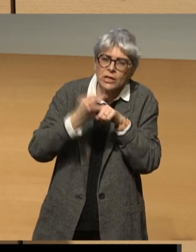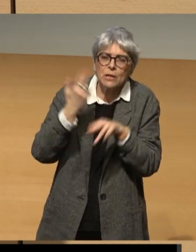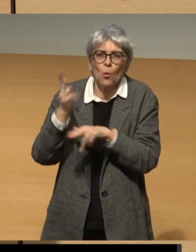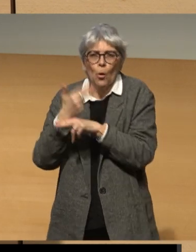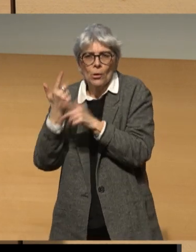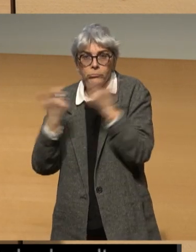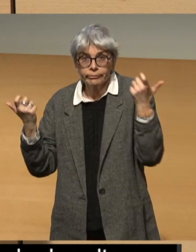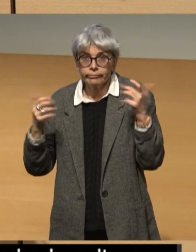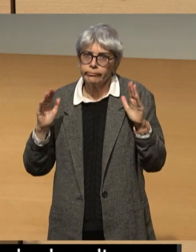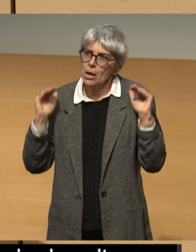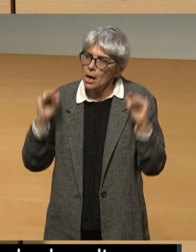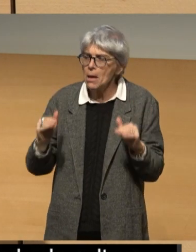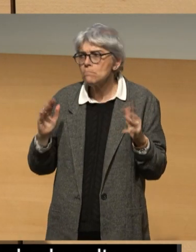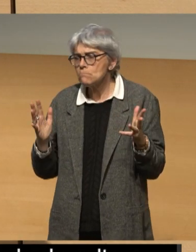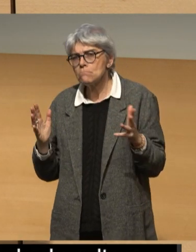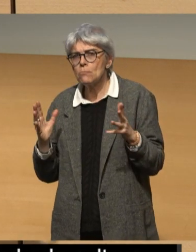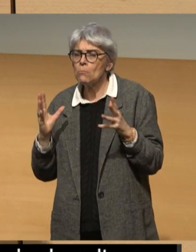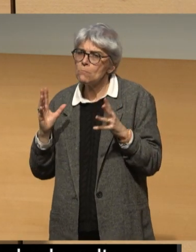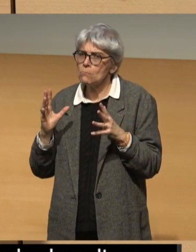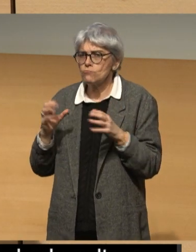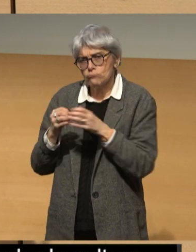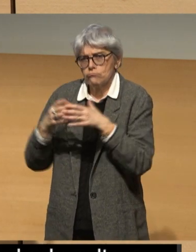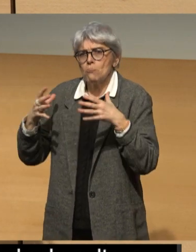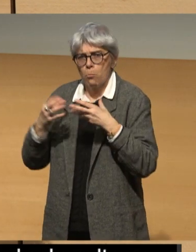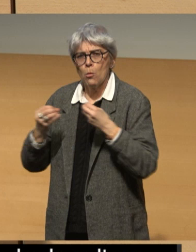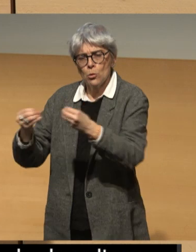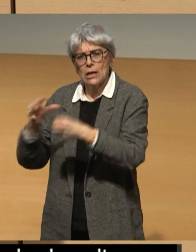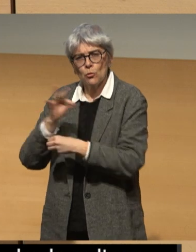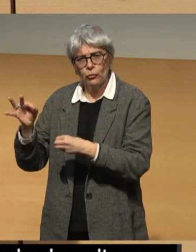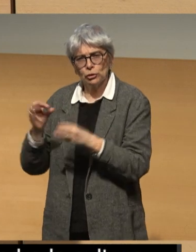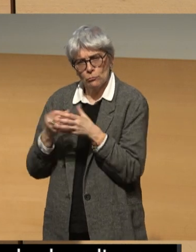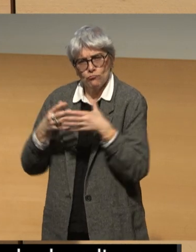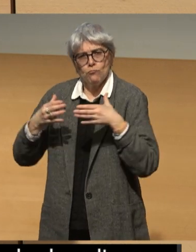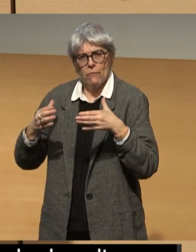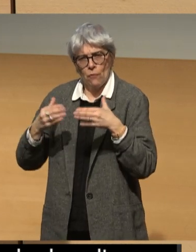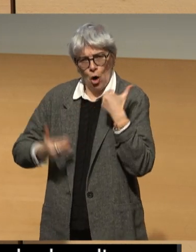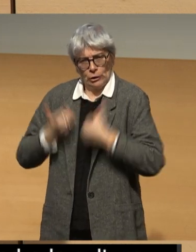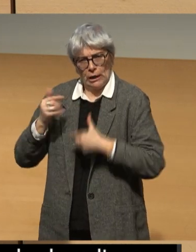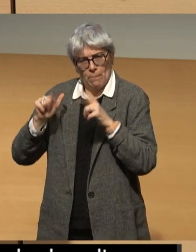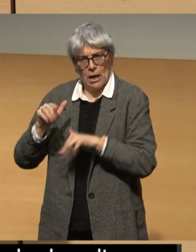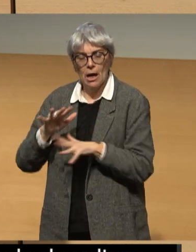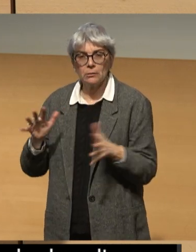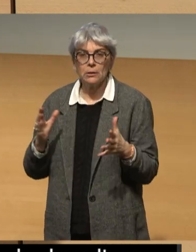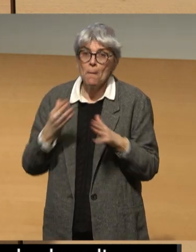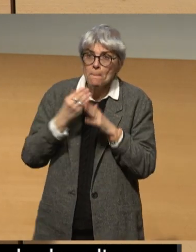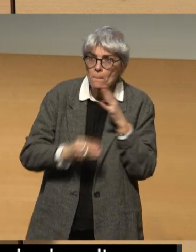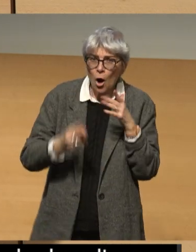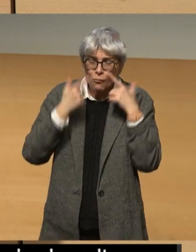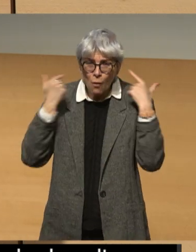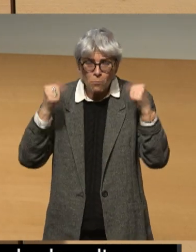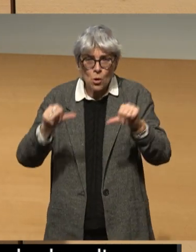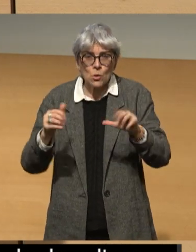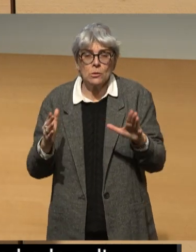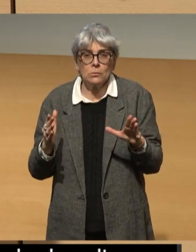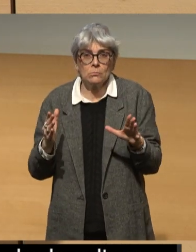Alors qu'elles composent une bonne partie de la population française. Le manque de visibilité